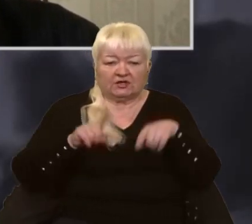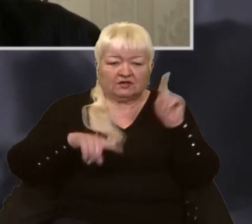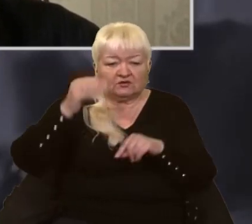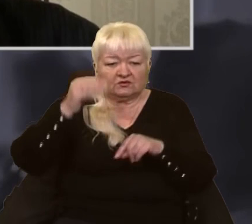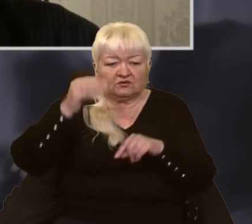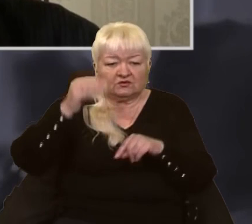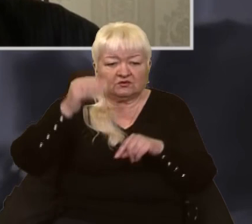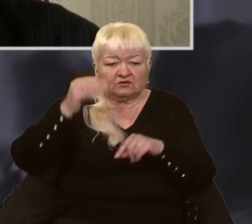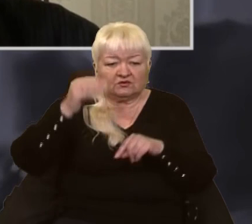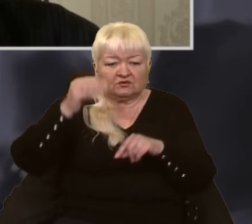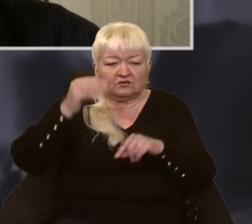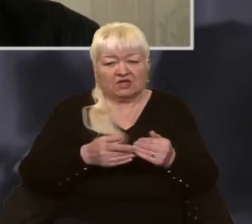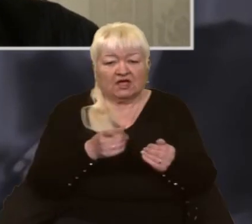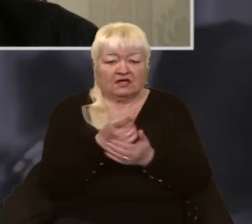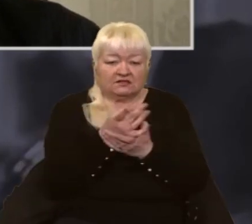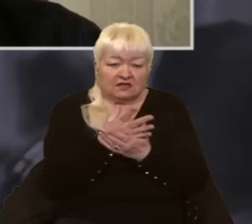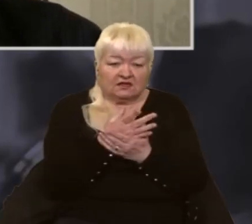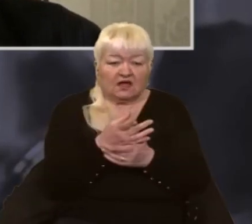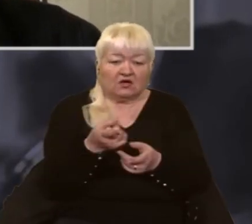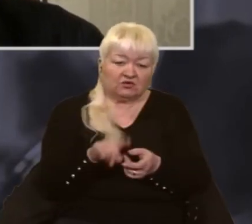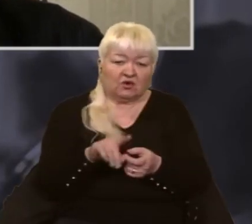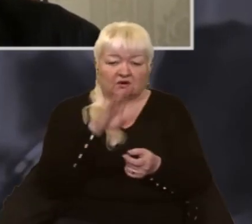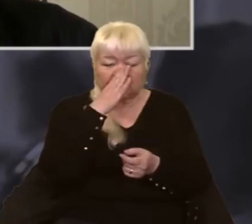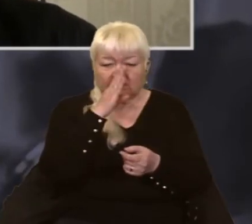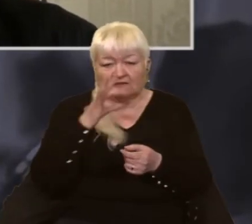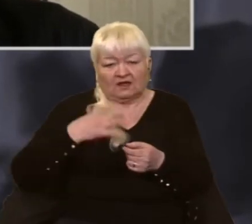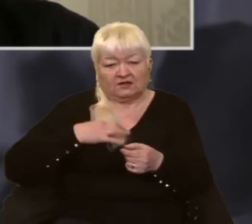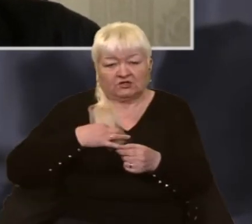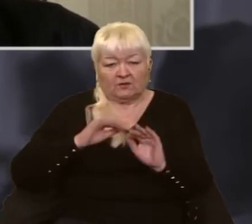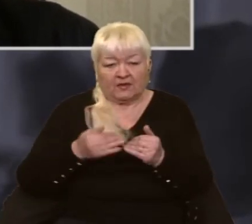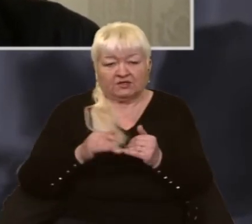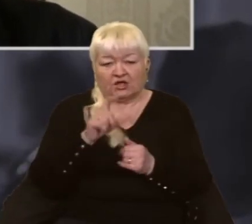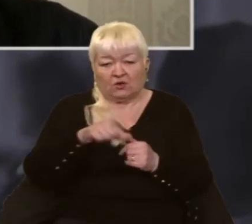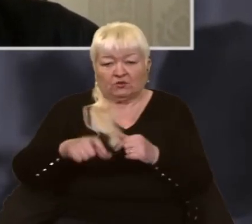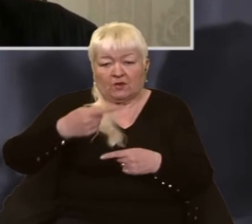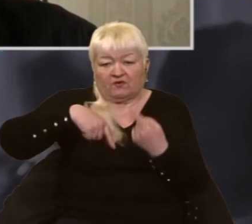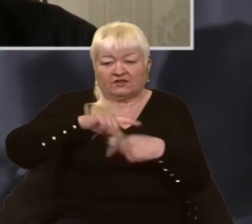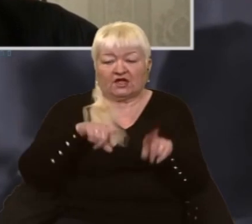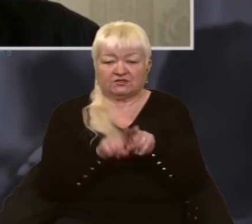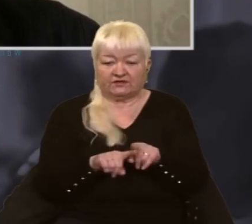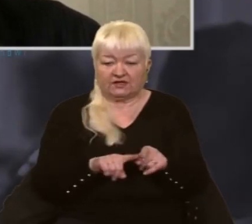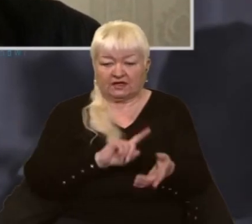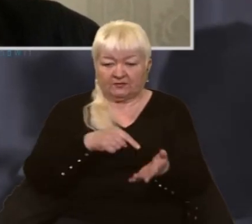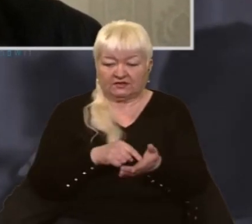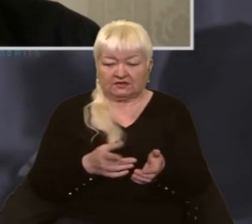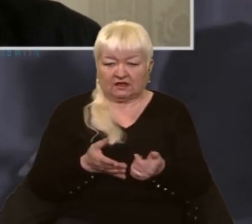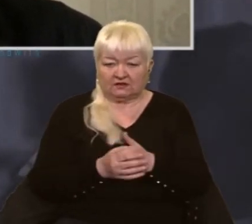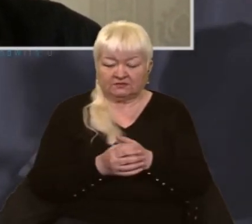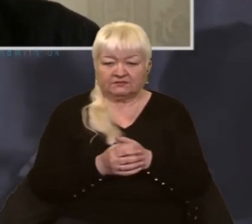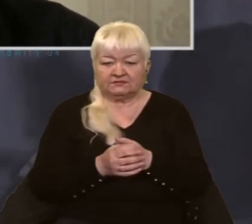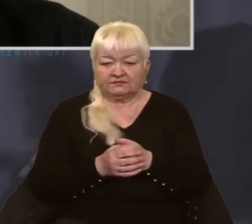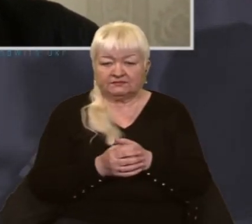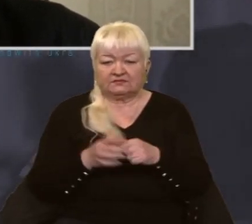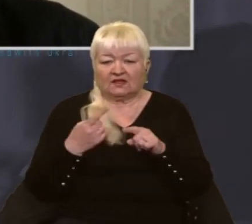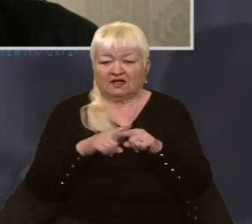якщо тут менше стріляють, то диверсантів тут менше чи немає. І люди повертаються в такі міста? Їх стає багато? Це